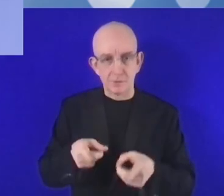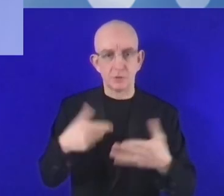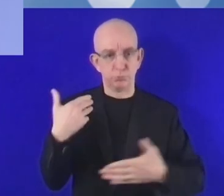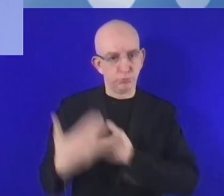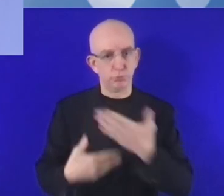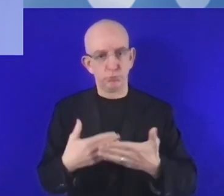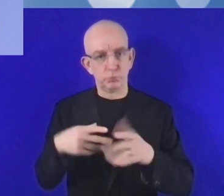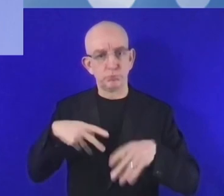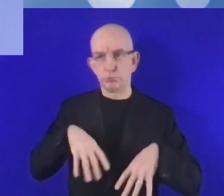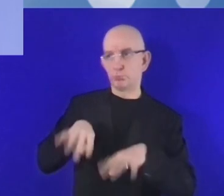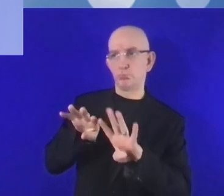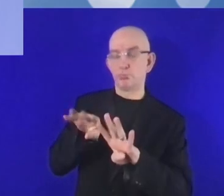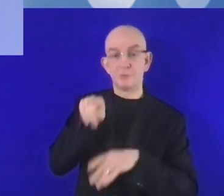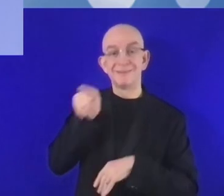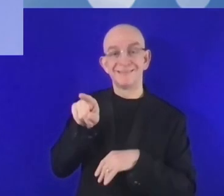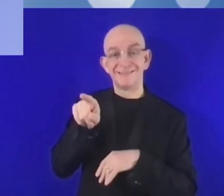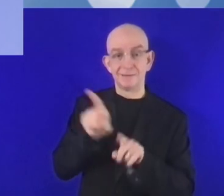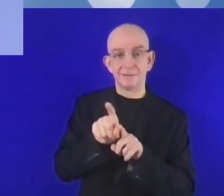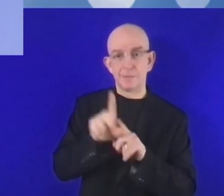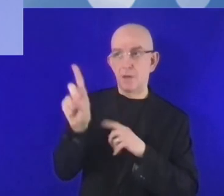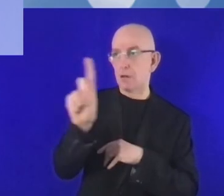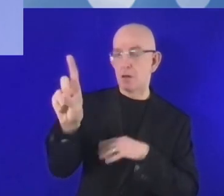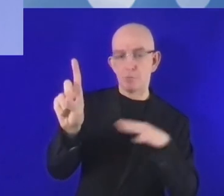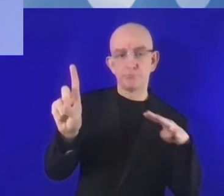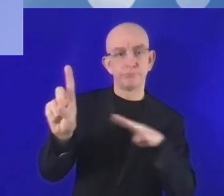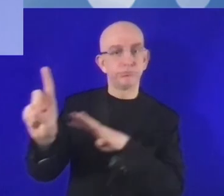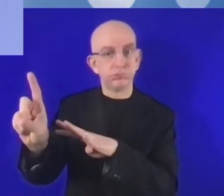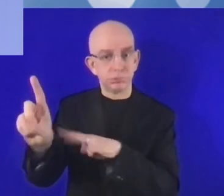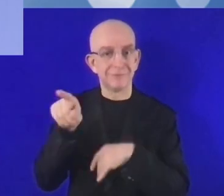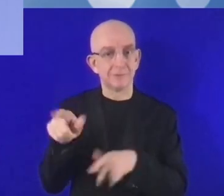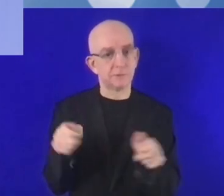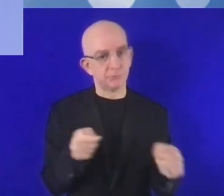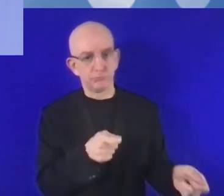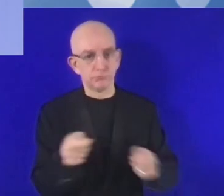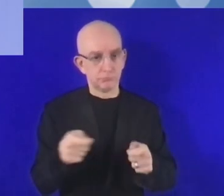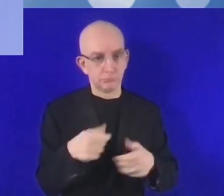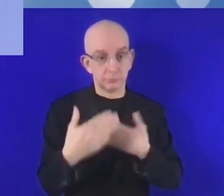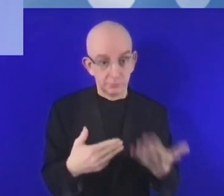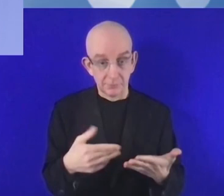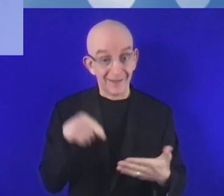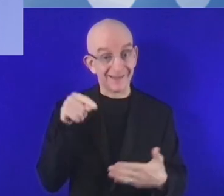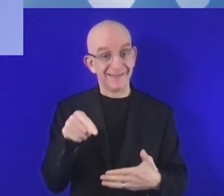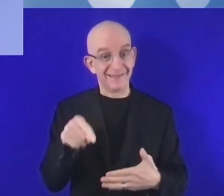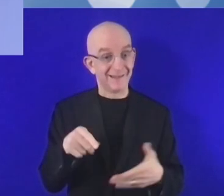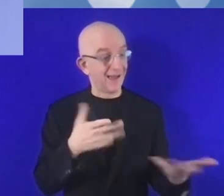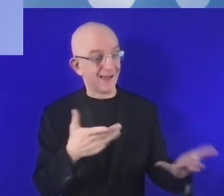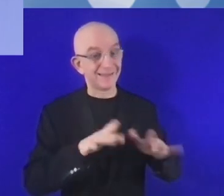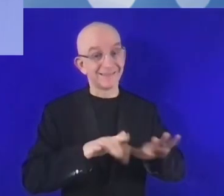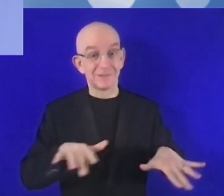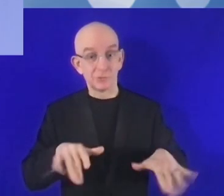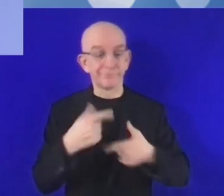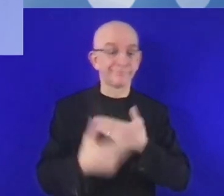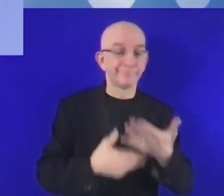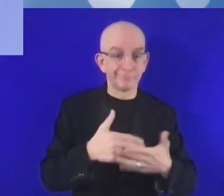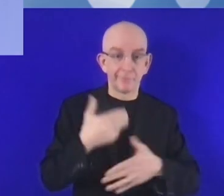تعلق بضرورة قيادة جريئة. يجب أن نستفيد من